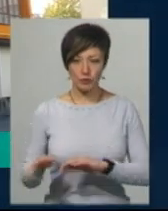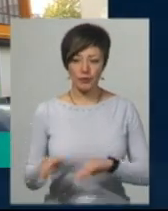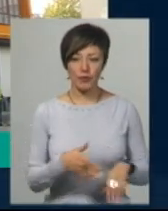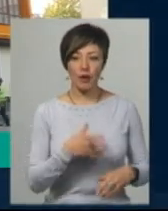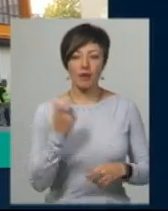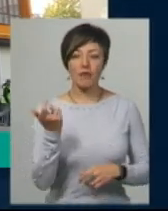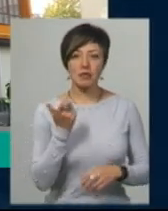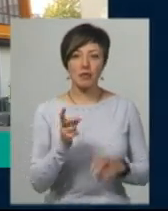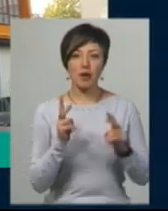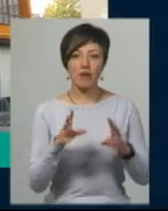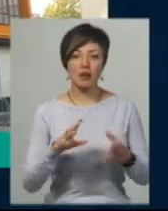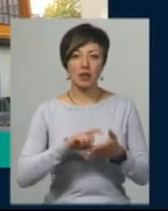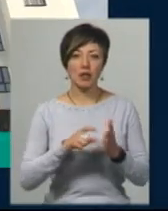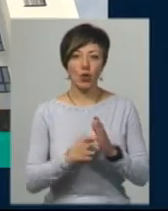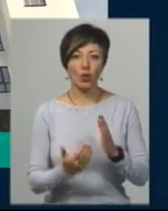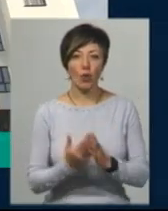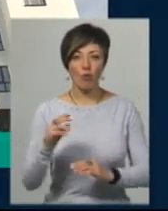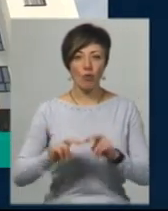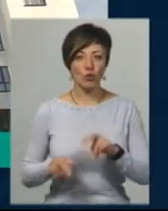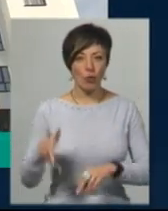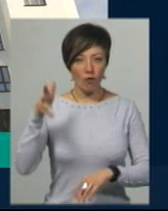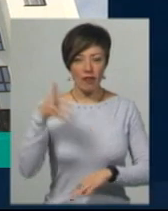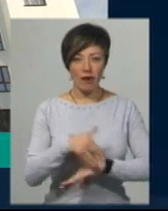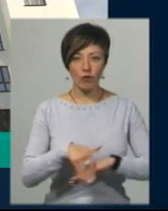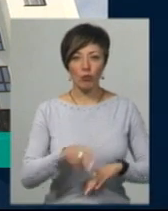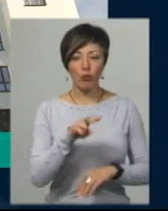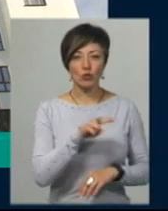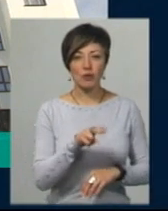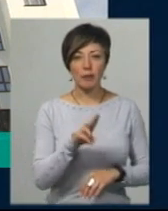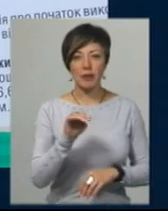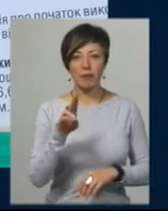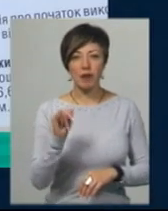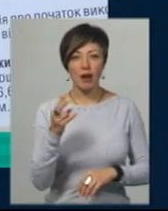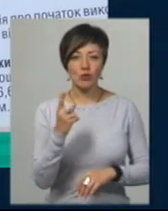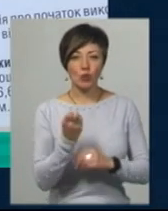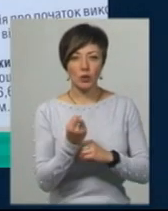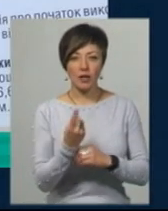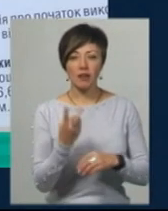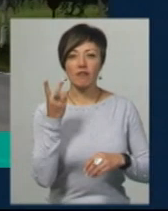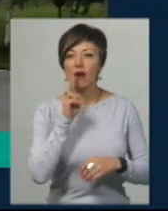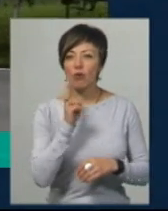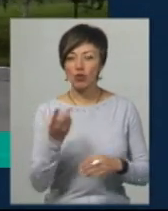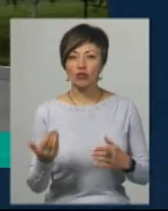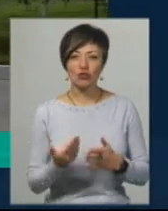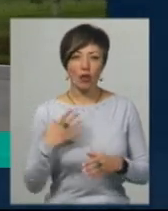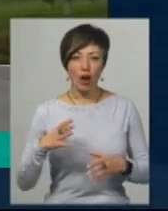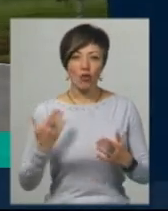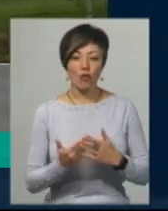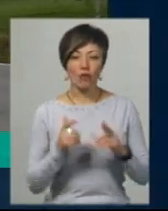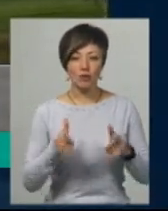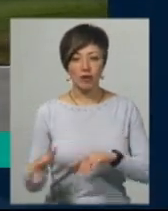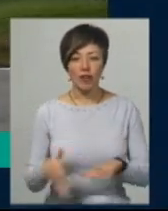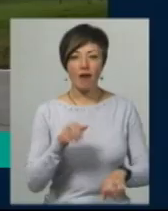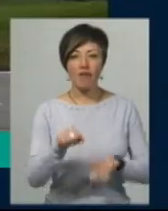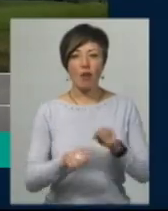Власники квартир новобудови в Хмельницькому на вулиці Проскурівського підпілля 111 два роки чекають новосілля. З велоподорожі